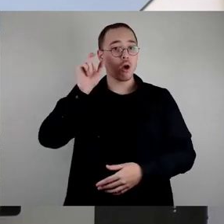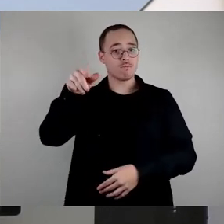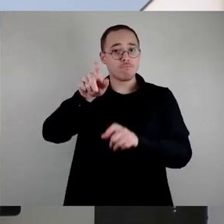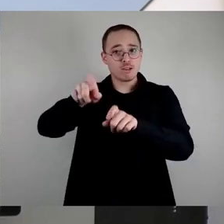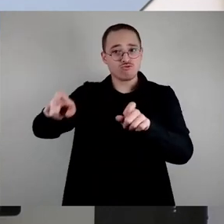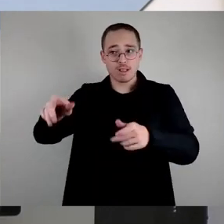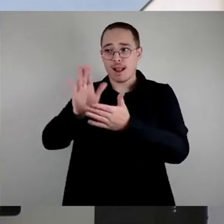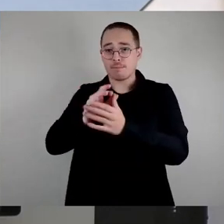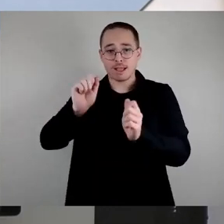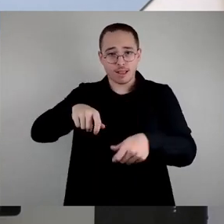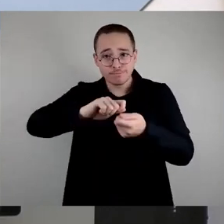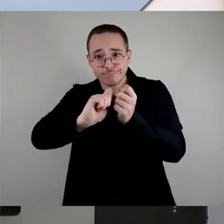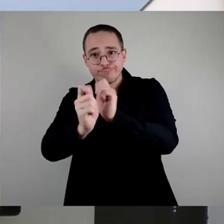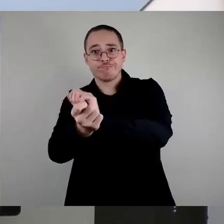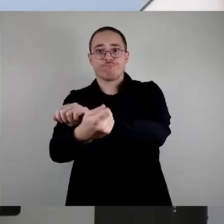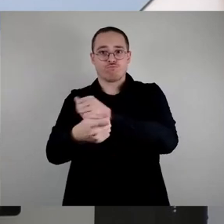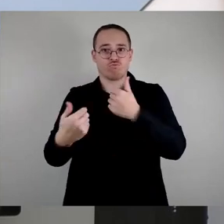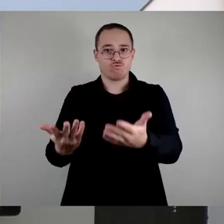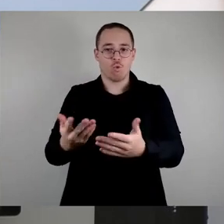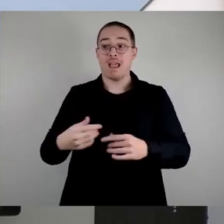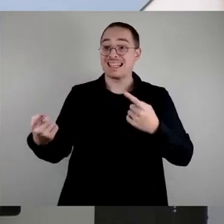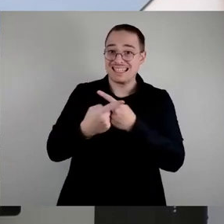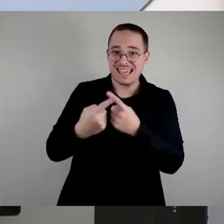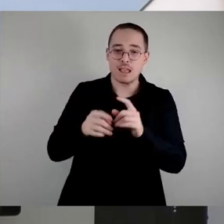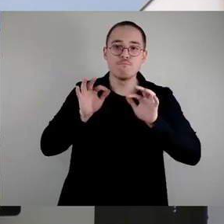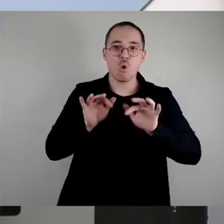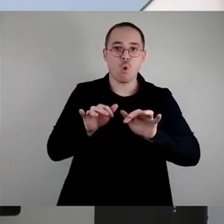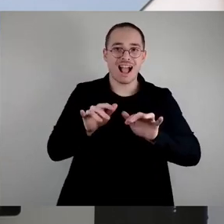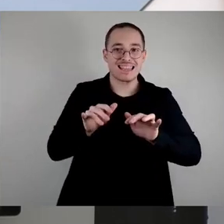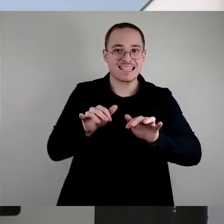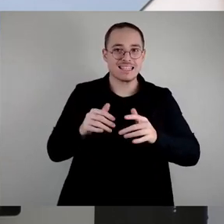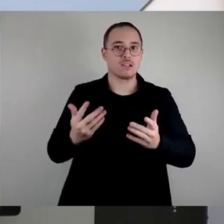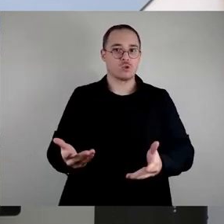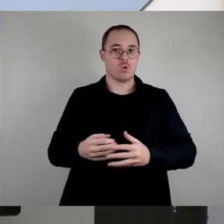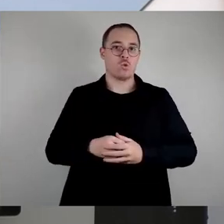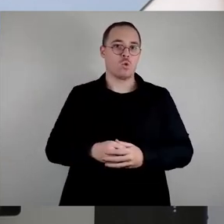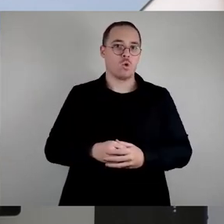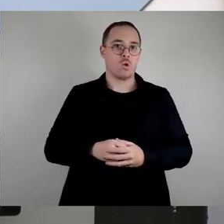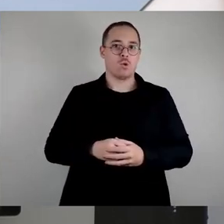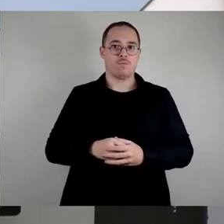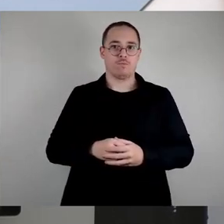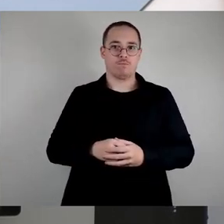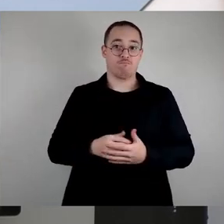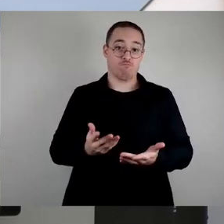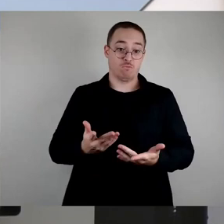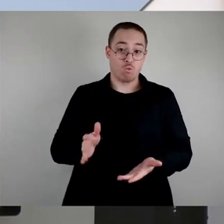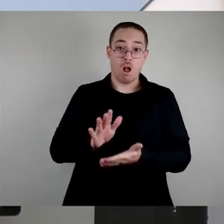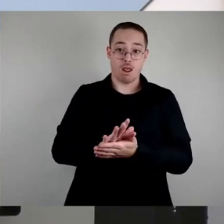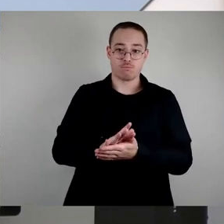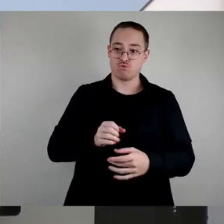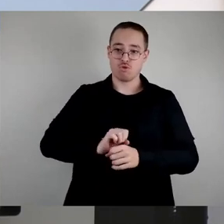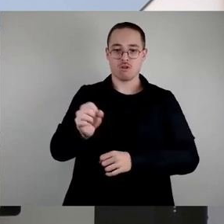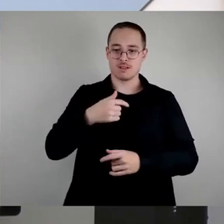durch, gegen Bürokratie und Gängelung sozusagen durchgesetzt hat, was praktisch ist,